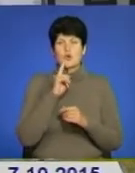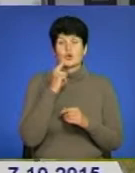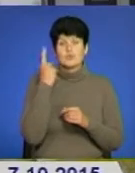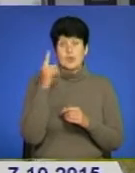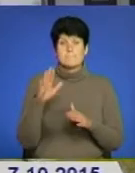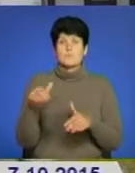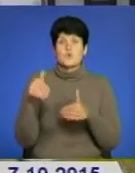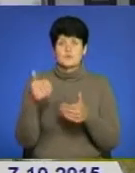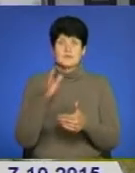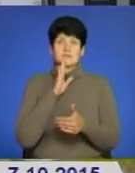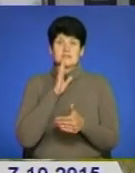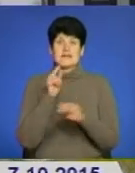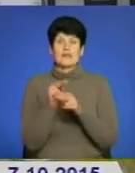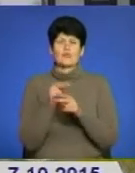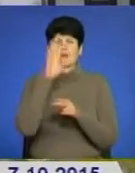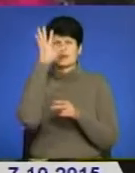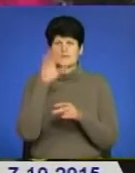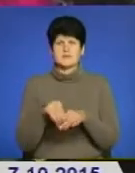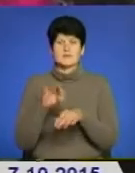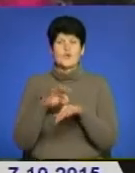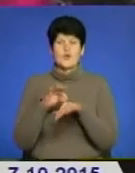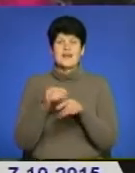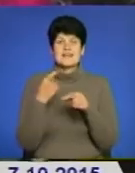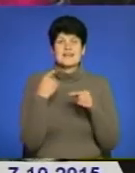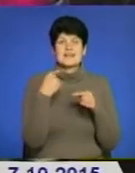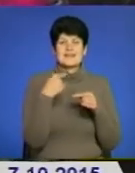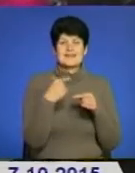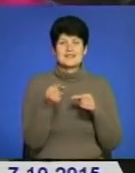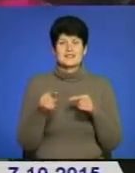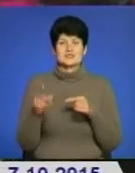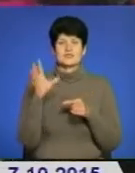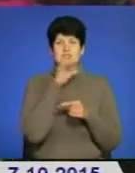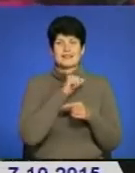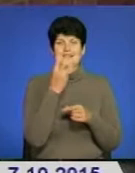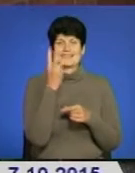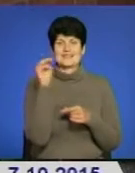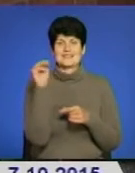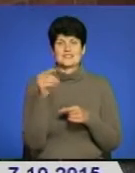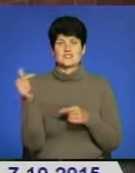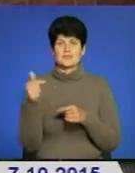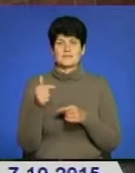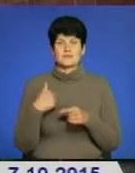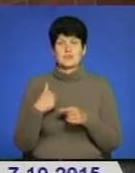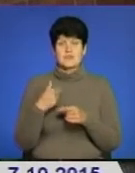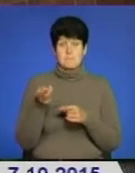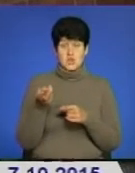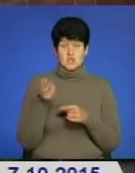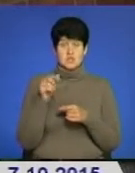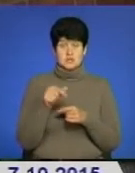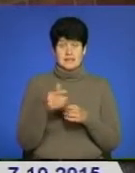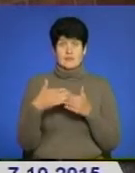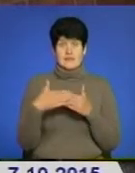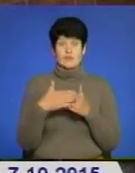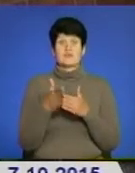пропонувала потерпілій вилікувати усі її недуги, інша викрала у пенсіонерки 3 тисячі гривень. Вони прийшли, двері